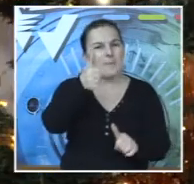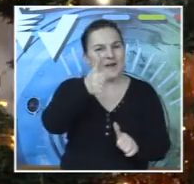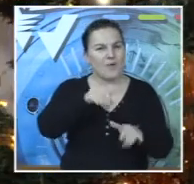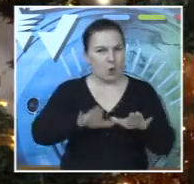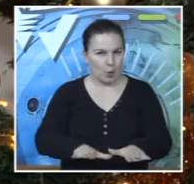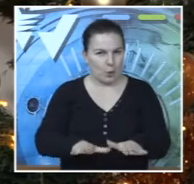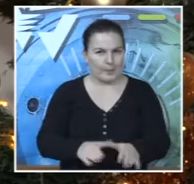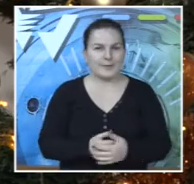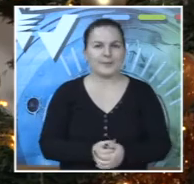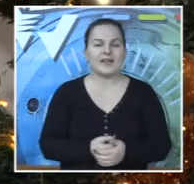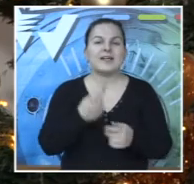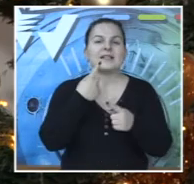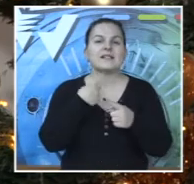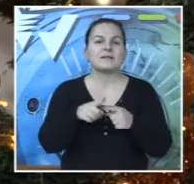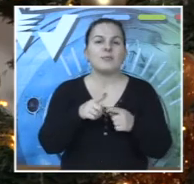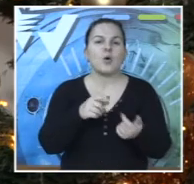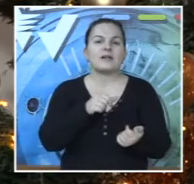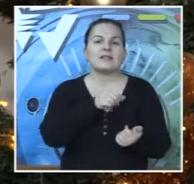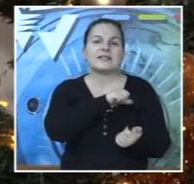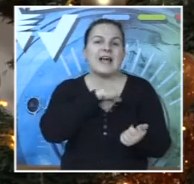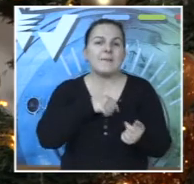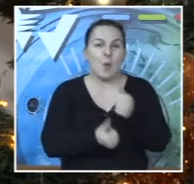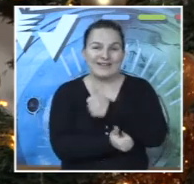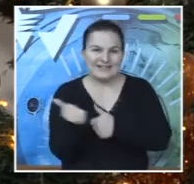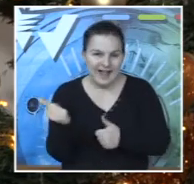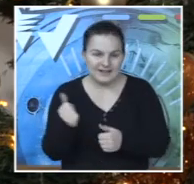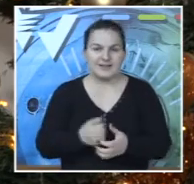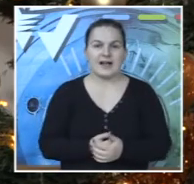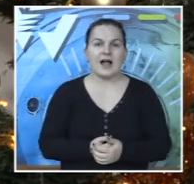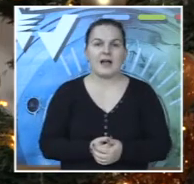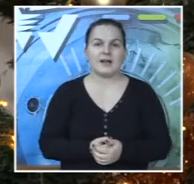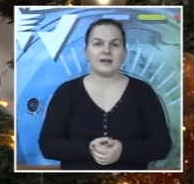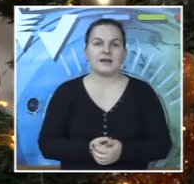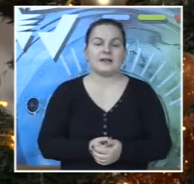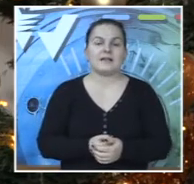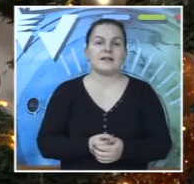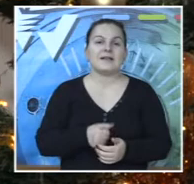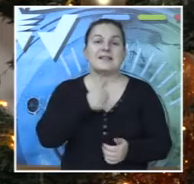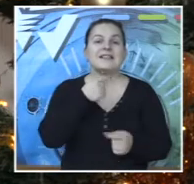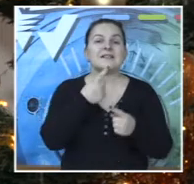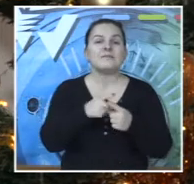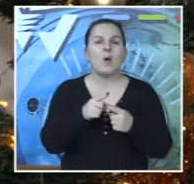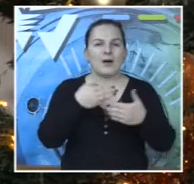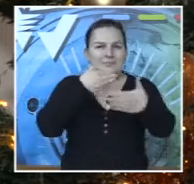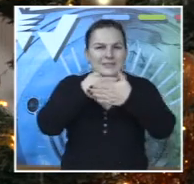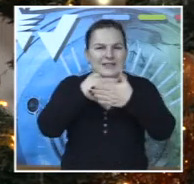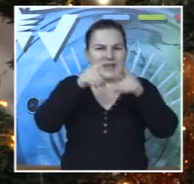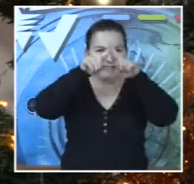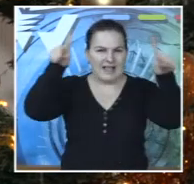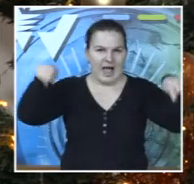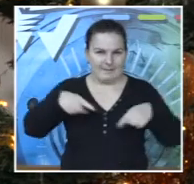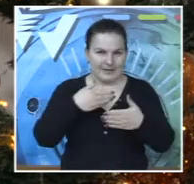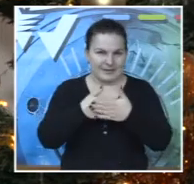u prvoj klupi. Dakle, zbog samog izlaska i zbog